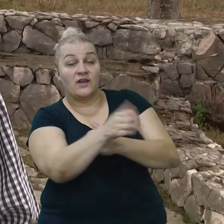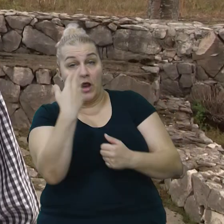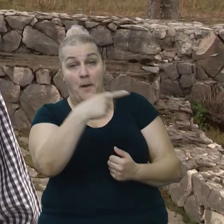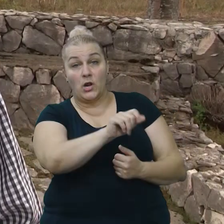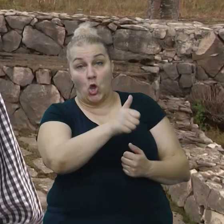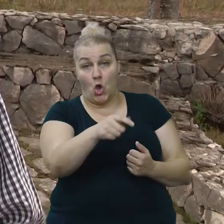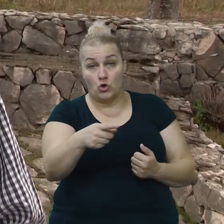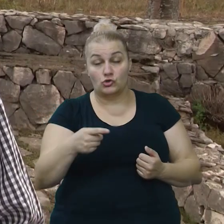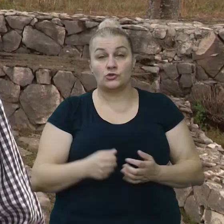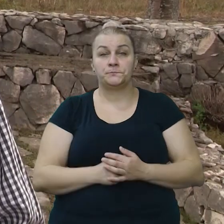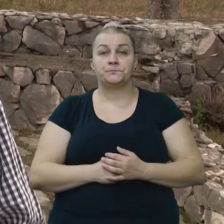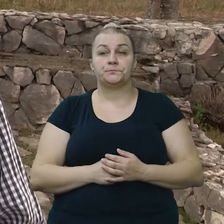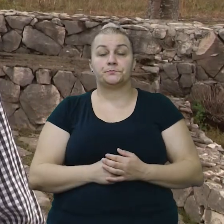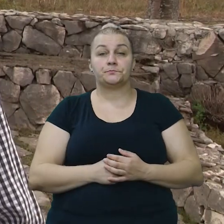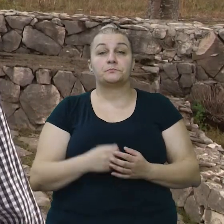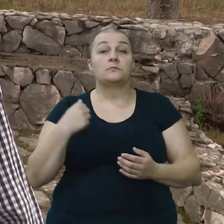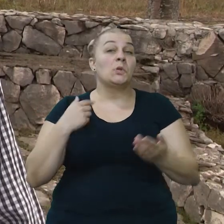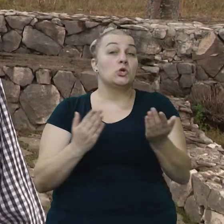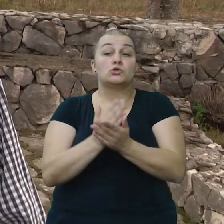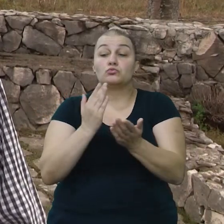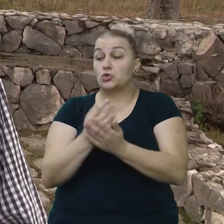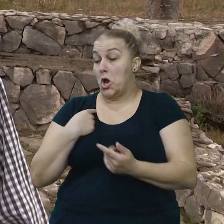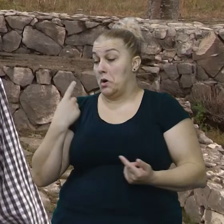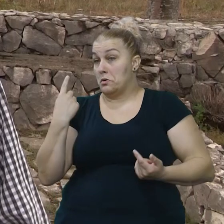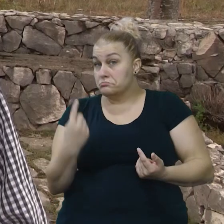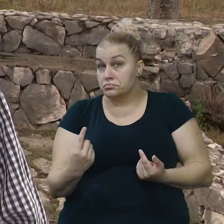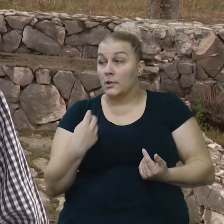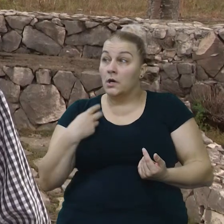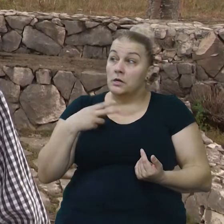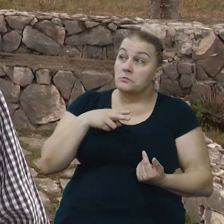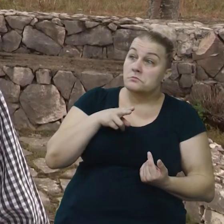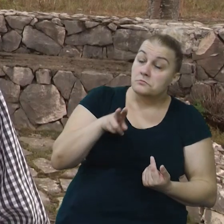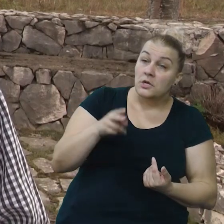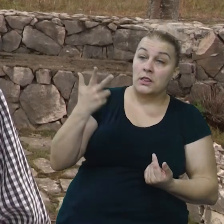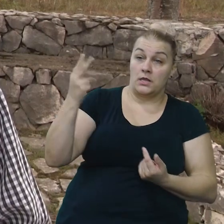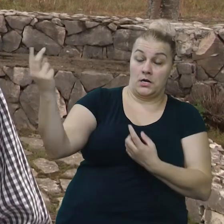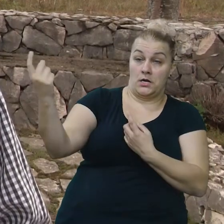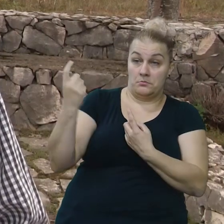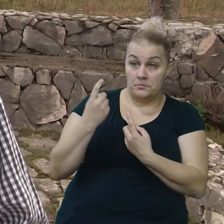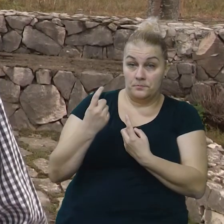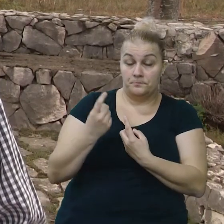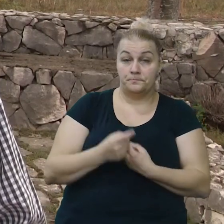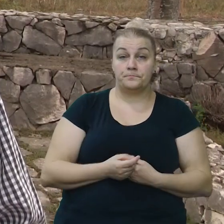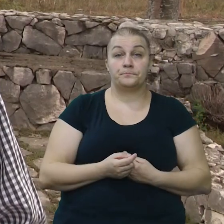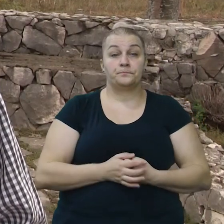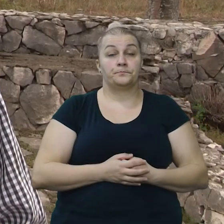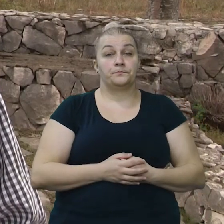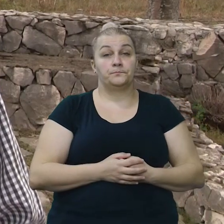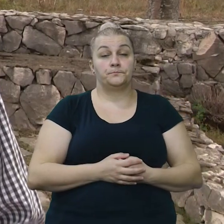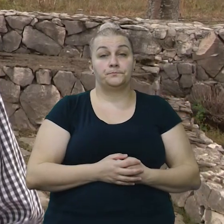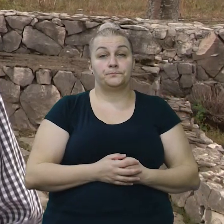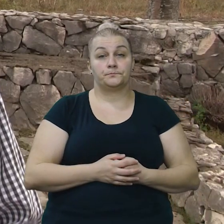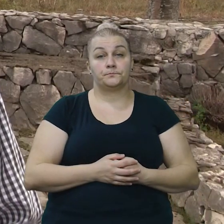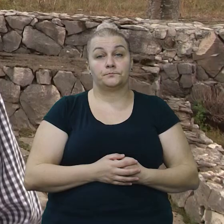došli su tamo, ja sam se trebio tu i kad sam povijerio njih trojica došli. I ja sam izašao tu